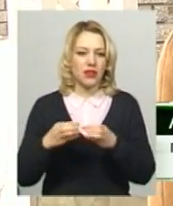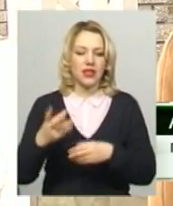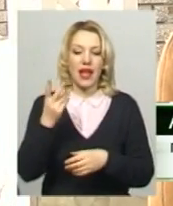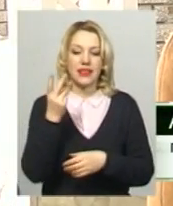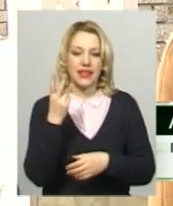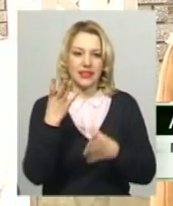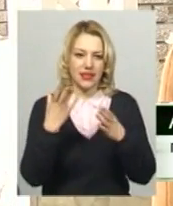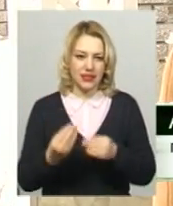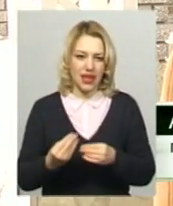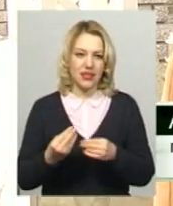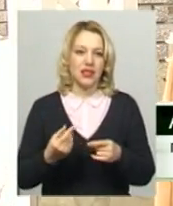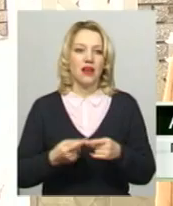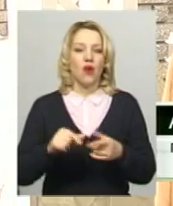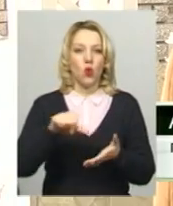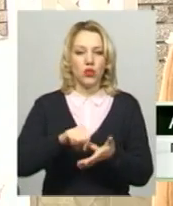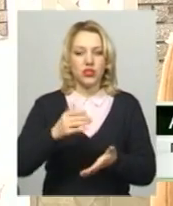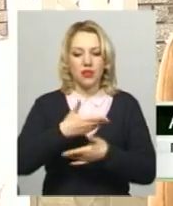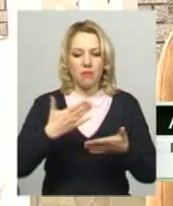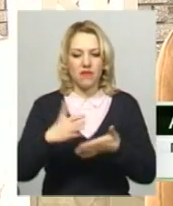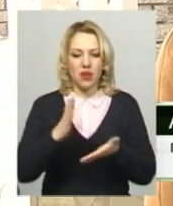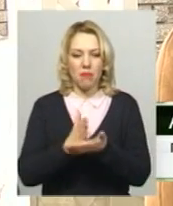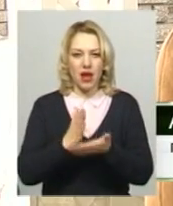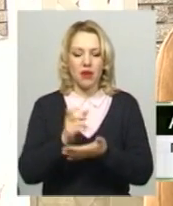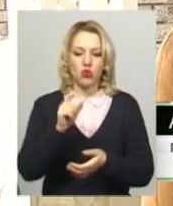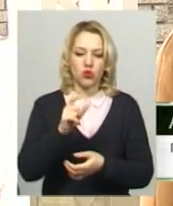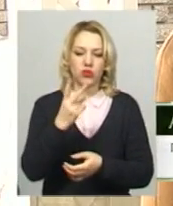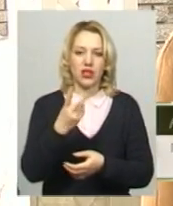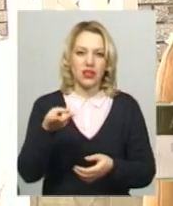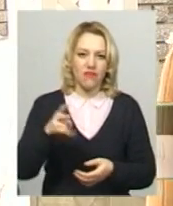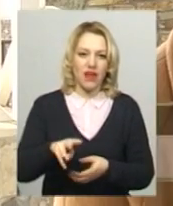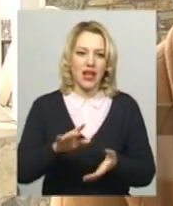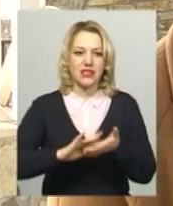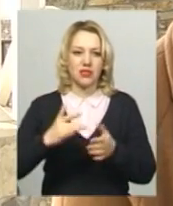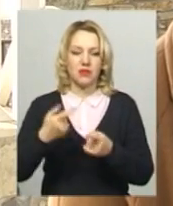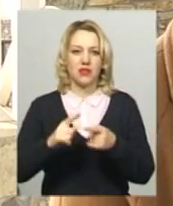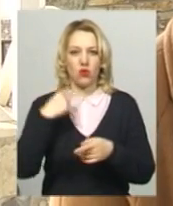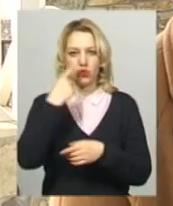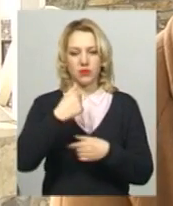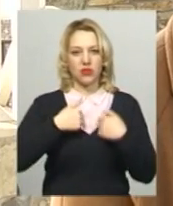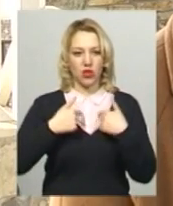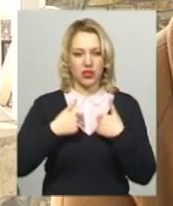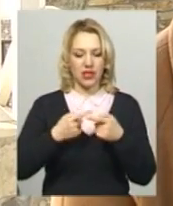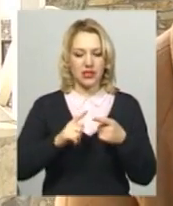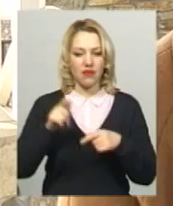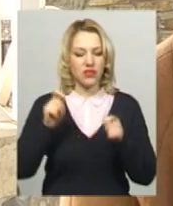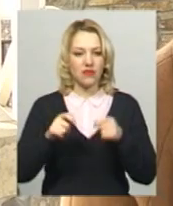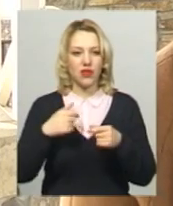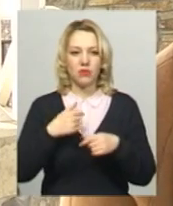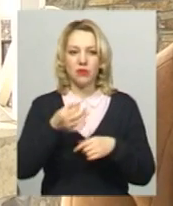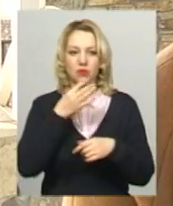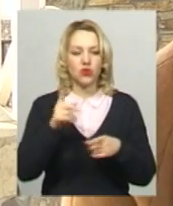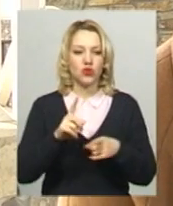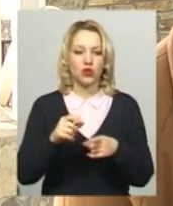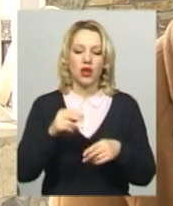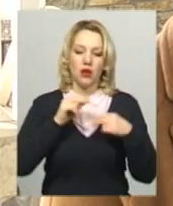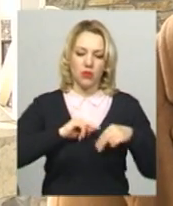маємо золото і два срібла. Це особисто я. Фестиваль завжди чомусь чить. І це мене теж для чого навчили.